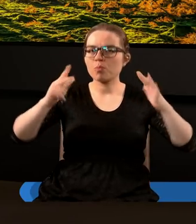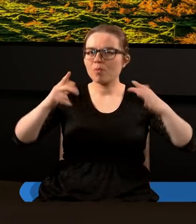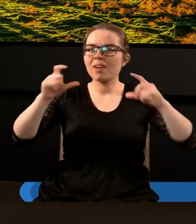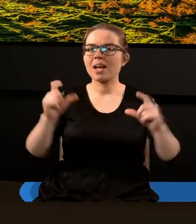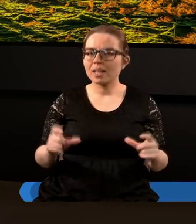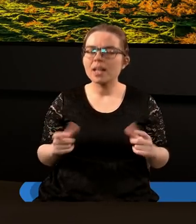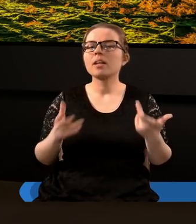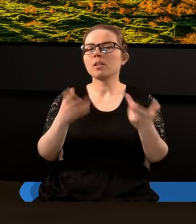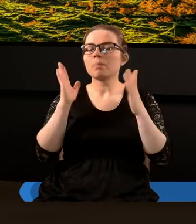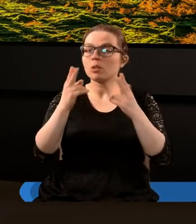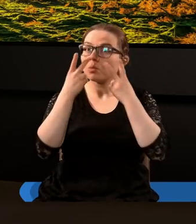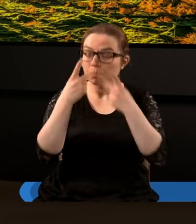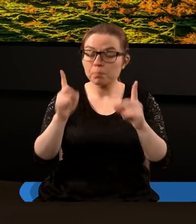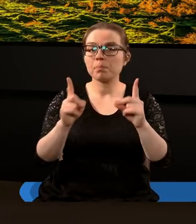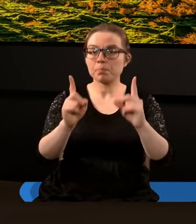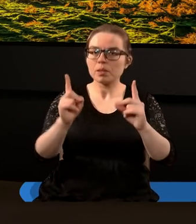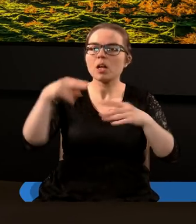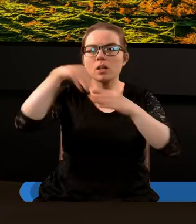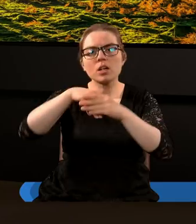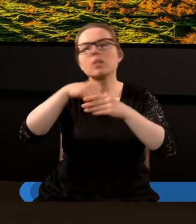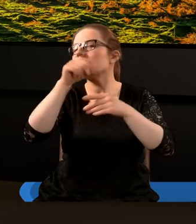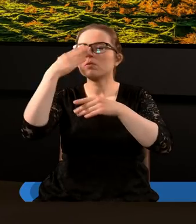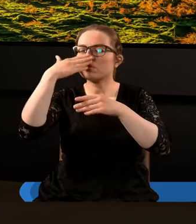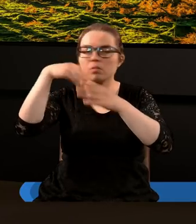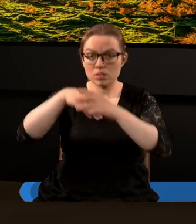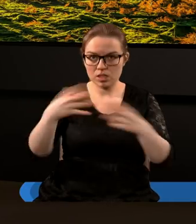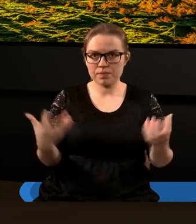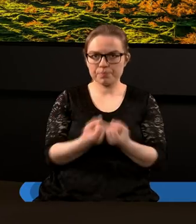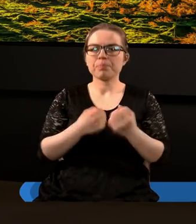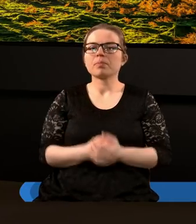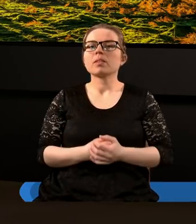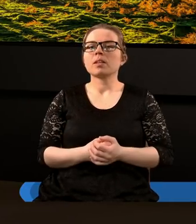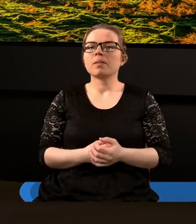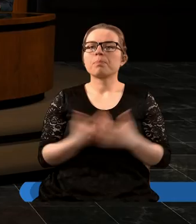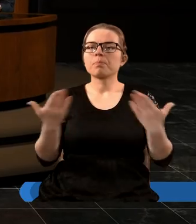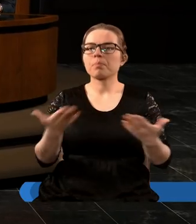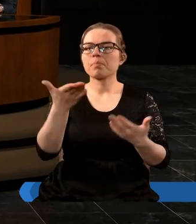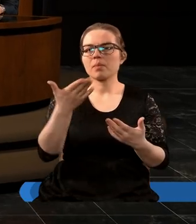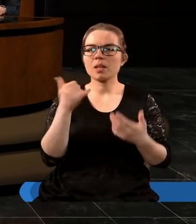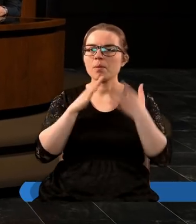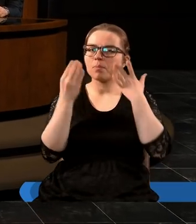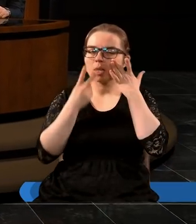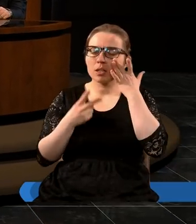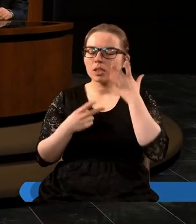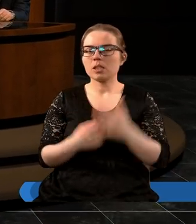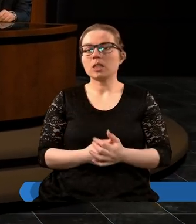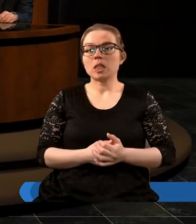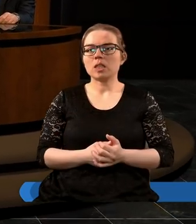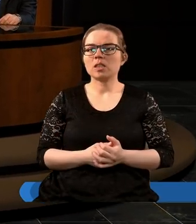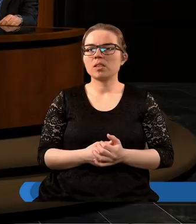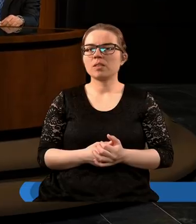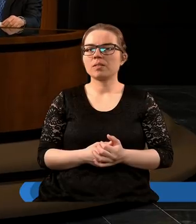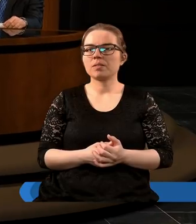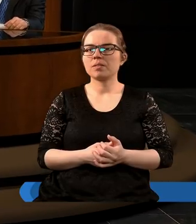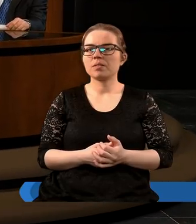werset i zobaczymy, co w tych wersetach znajdziemy. Tak? Może Mariusz poprosić o przeczytanie wersetu.